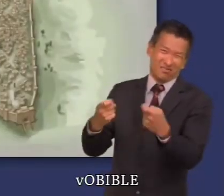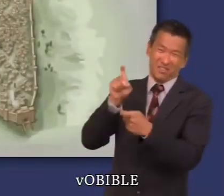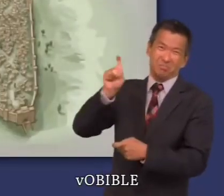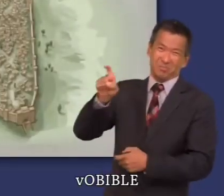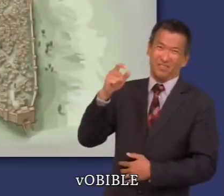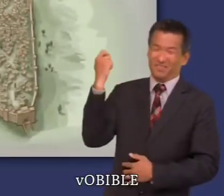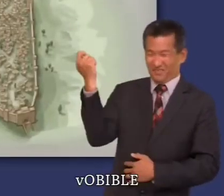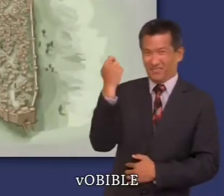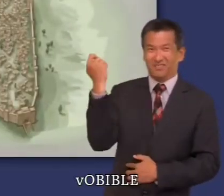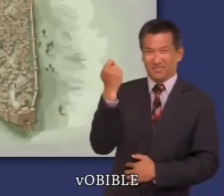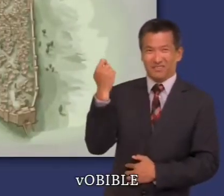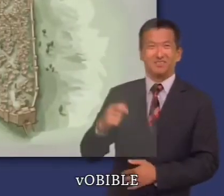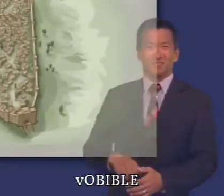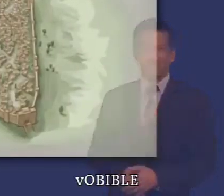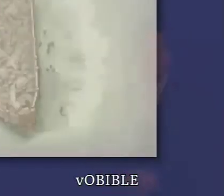aussi Cité de David.